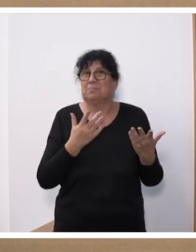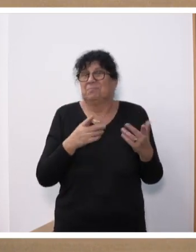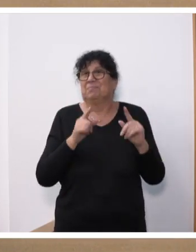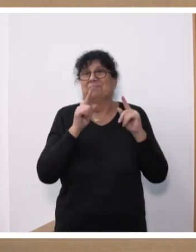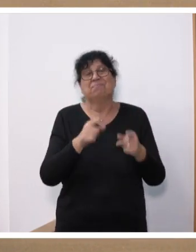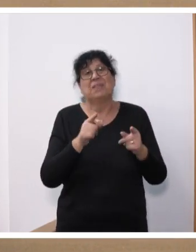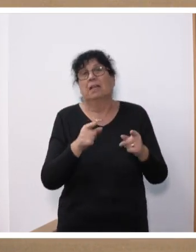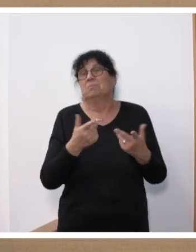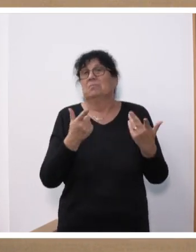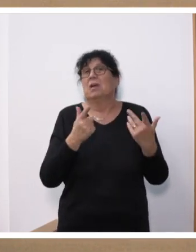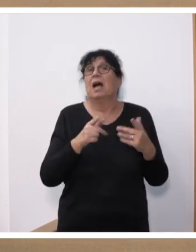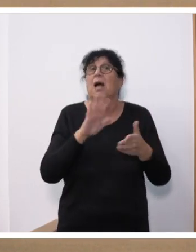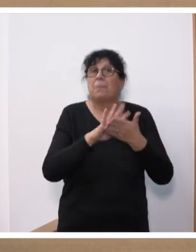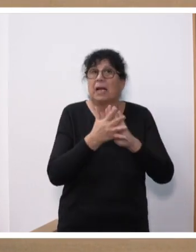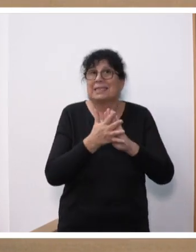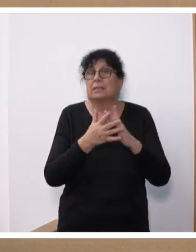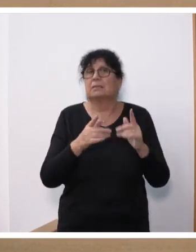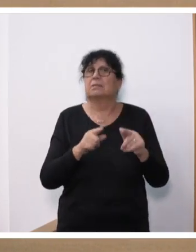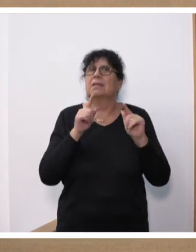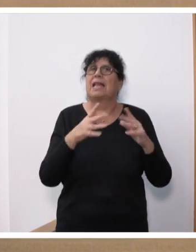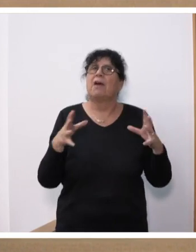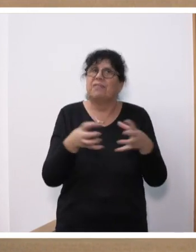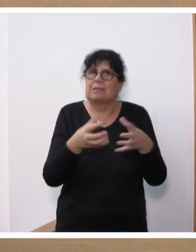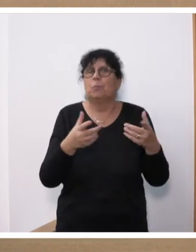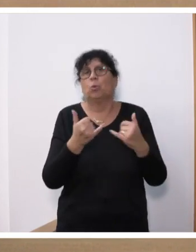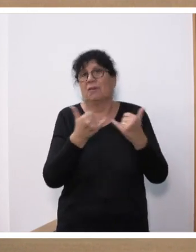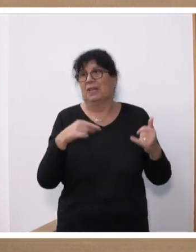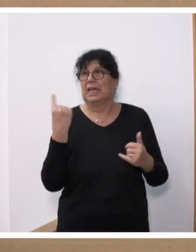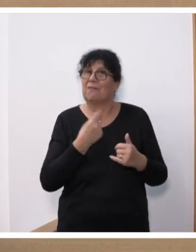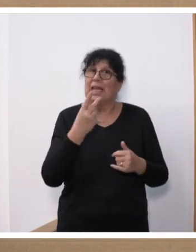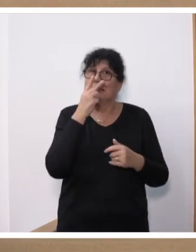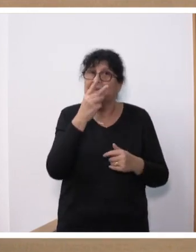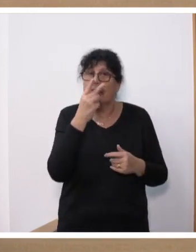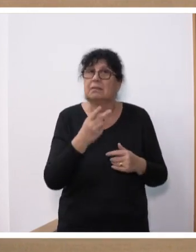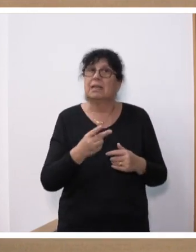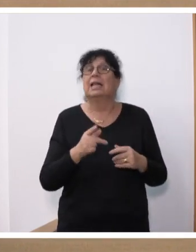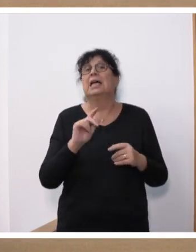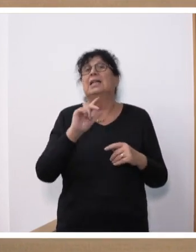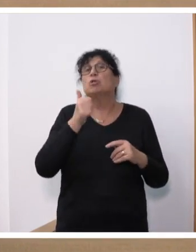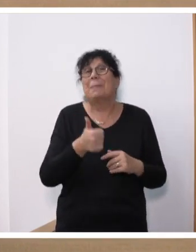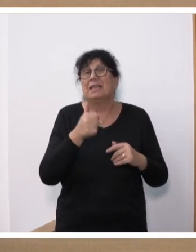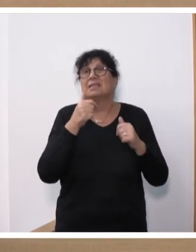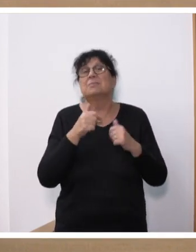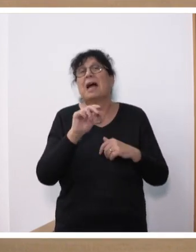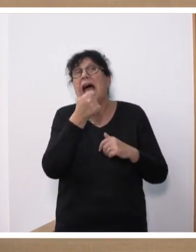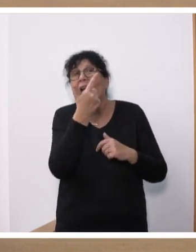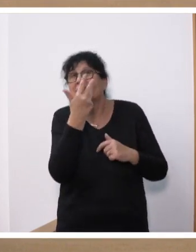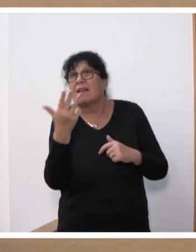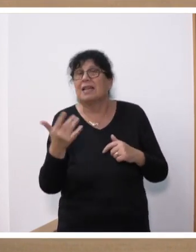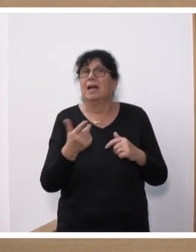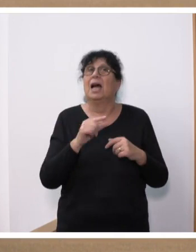in der Realität, in der Praxis der Versammlungen, wie wir sie erleben, ja zumindest mal einzelne,